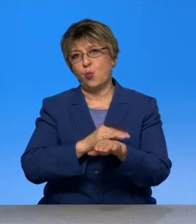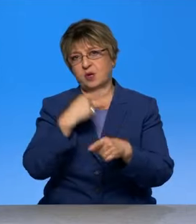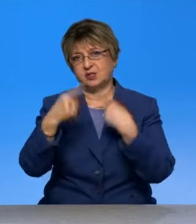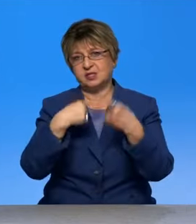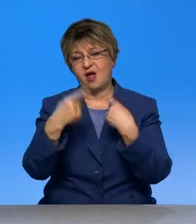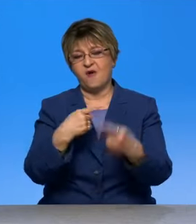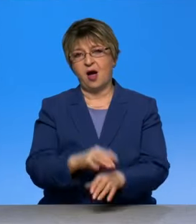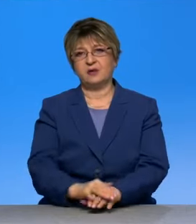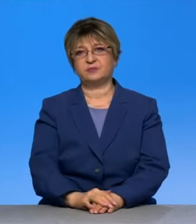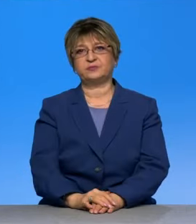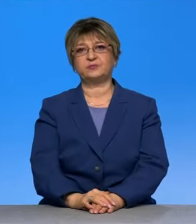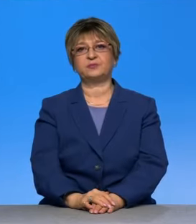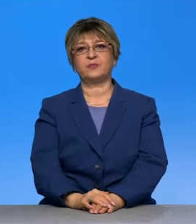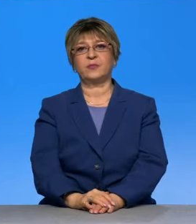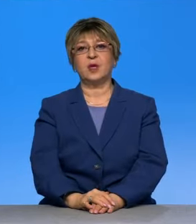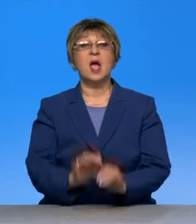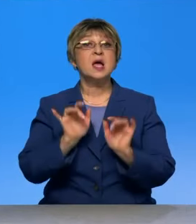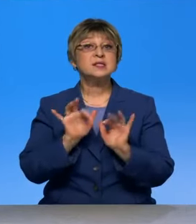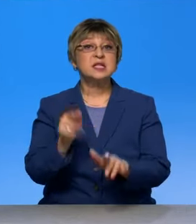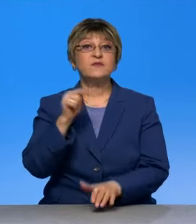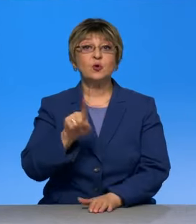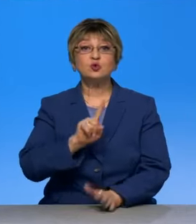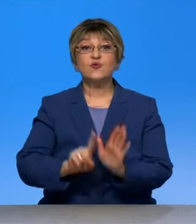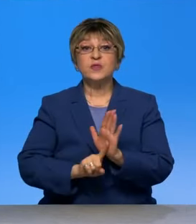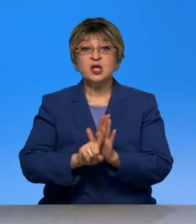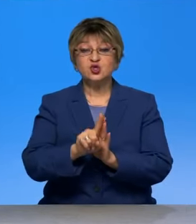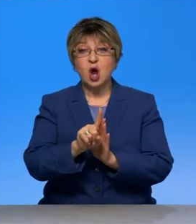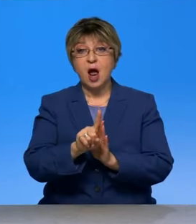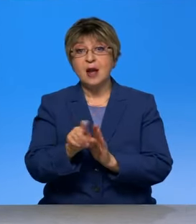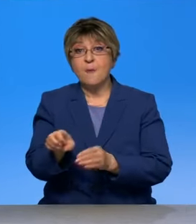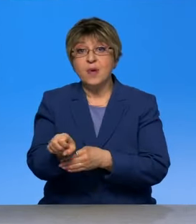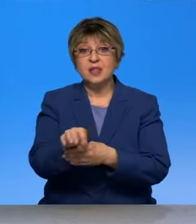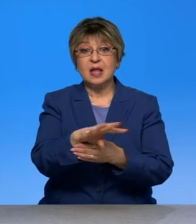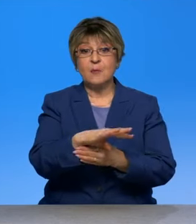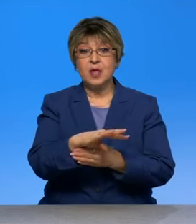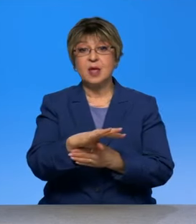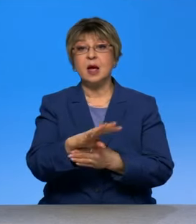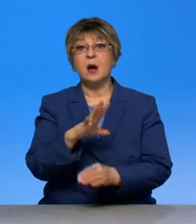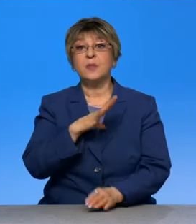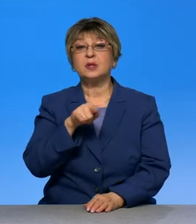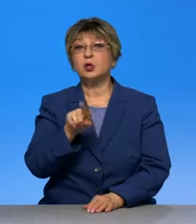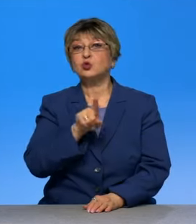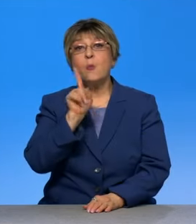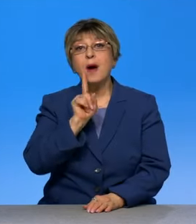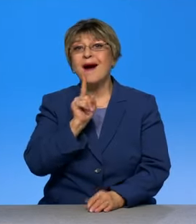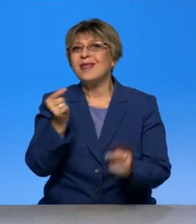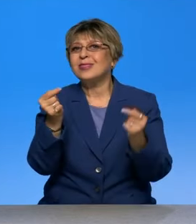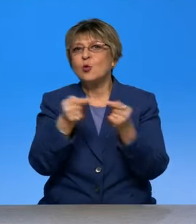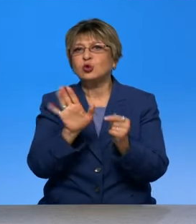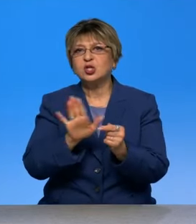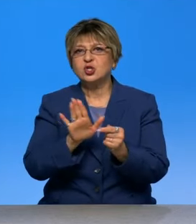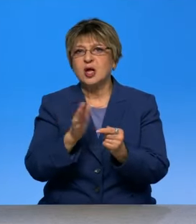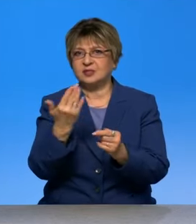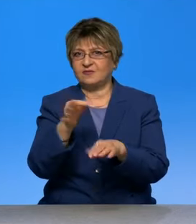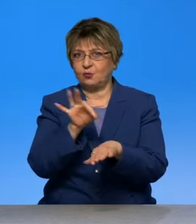я могу сказать, да, комментарий. Дело в том, что действительно в начале пандемии был такой тоже, что пока не уточняется диагноз конкретный,